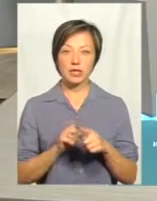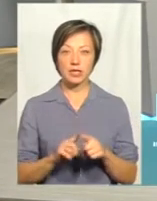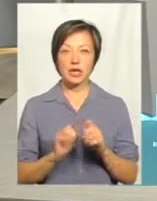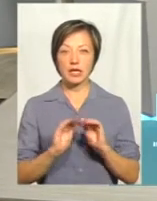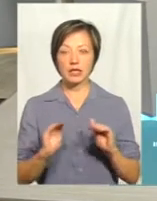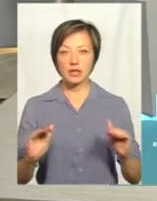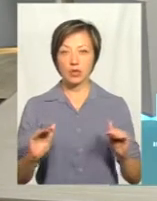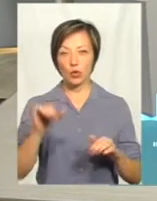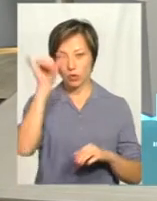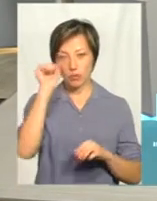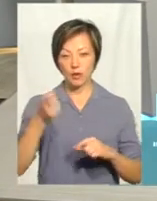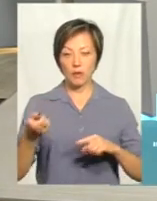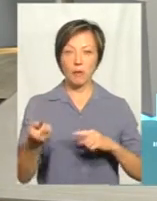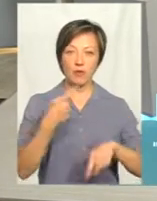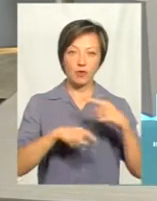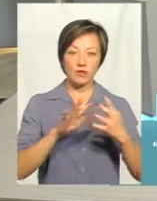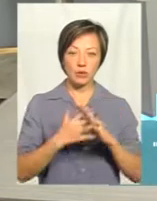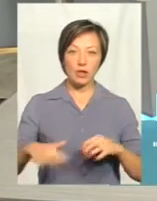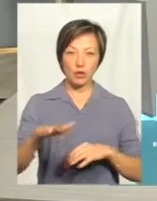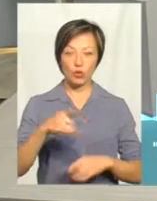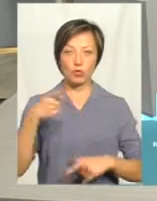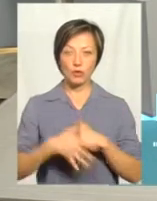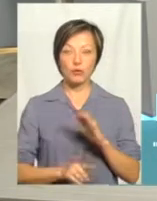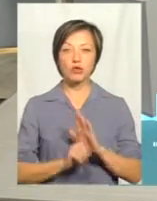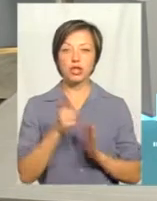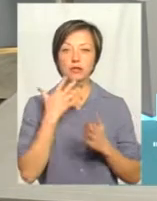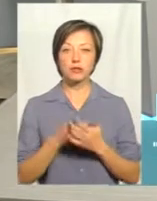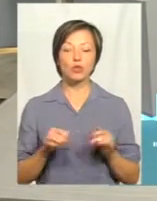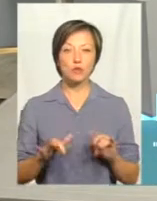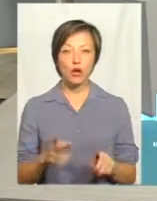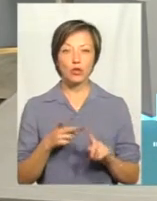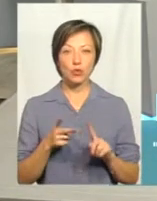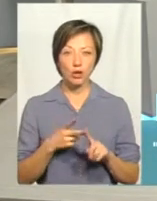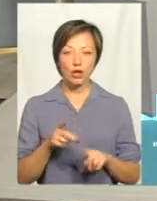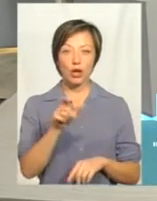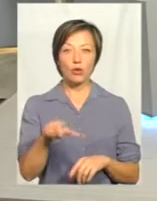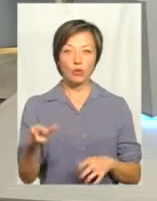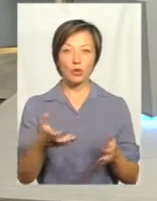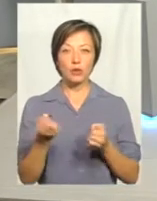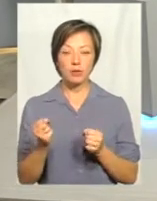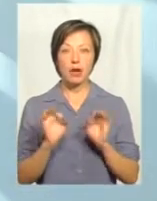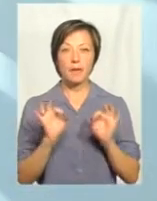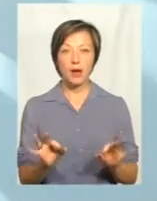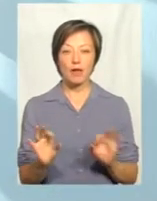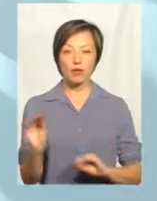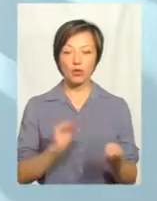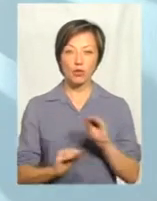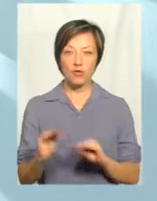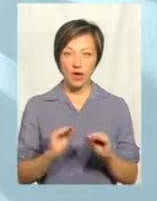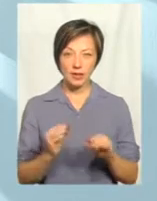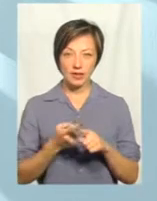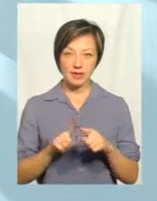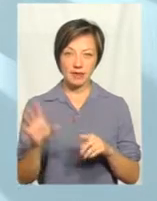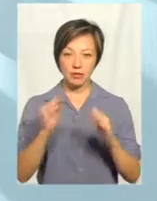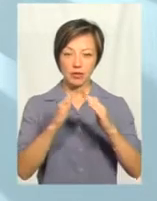відучилися, щоб вони могли повернутися на сільську територію і розуміли, з чого почати свою справу. Друге, що вони отримають, як правильно монтувати теплиці,